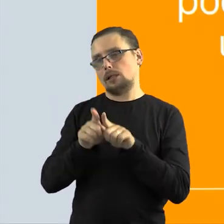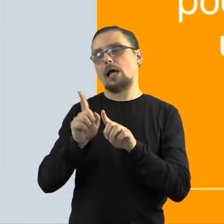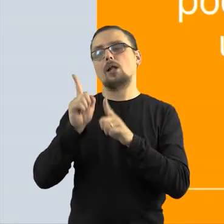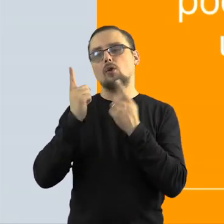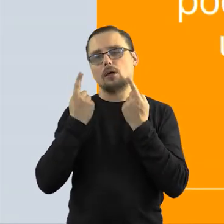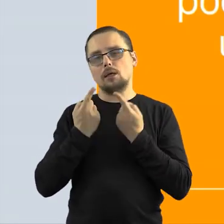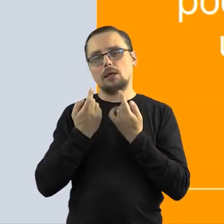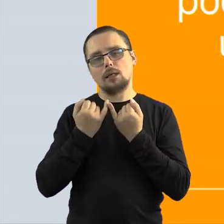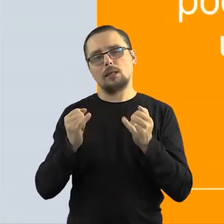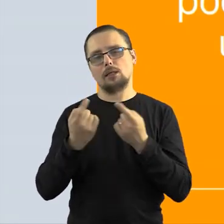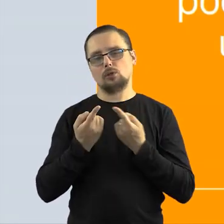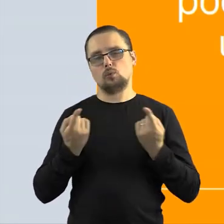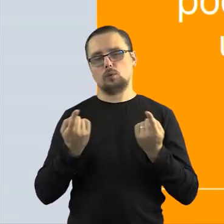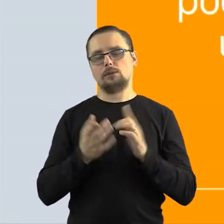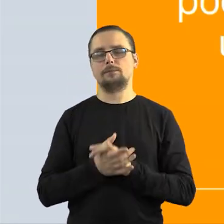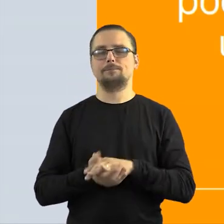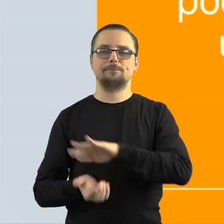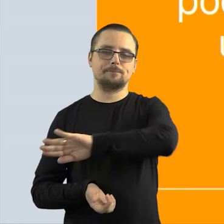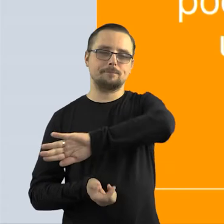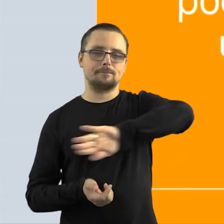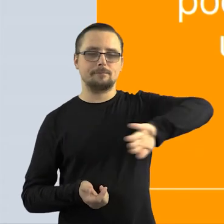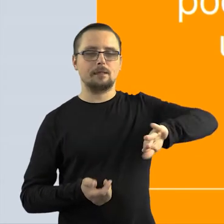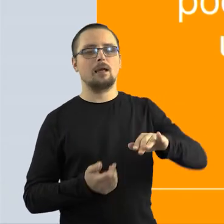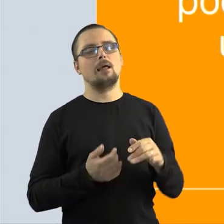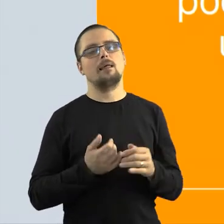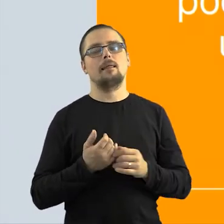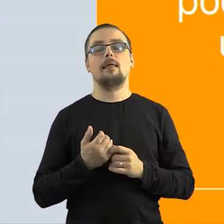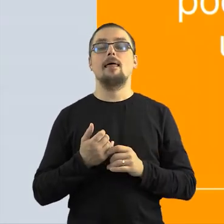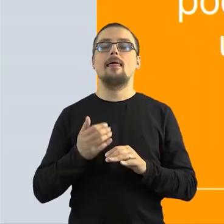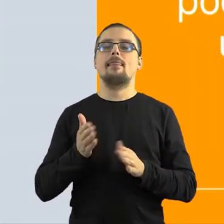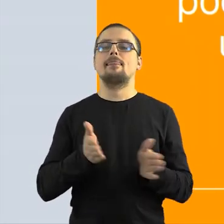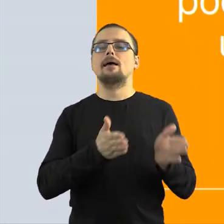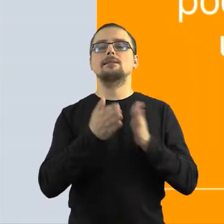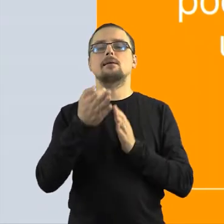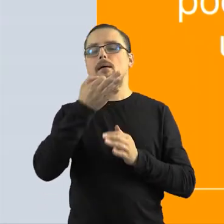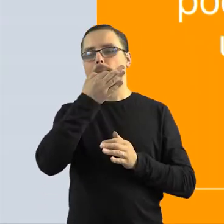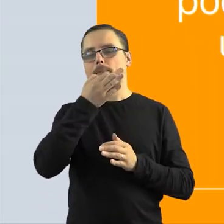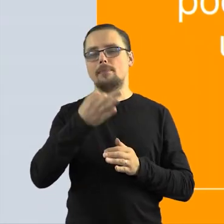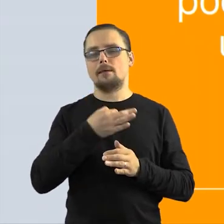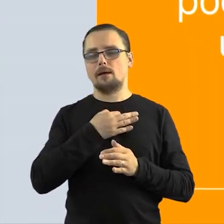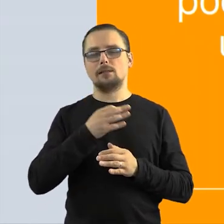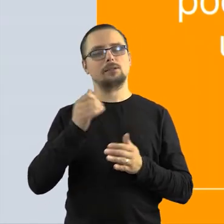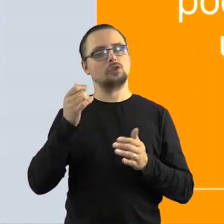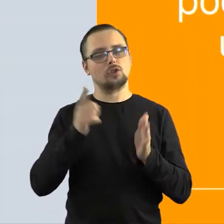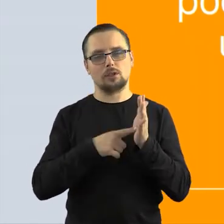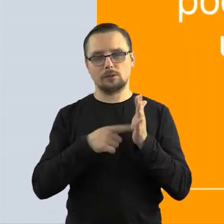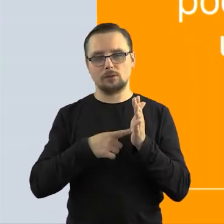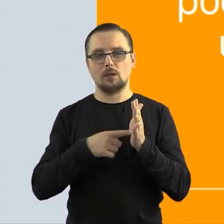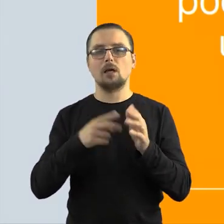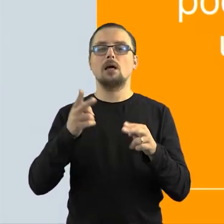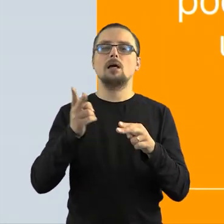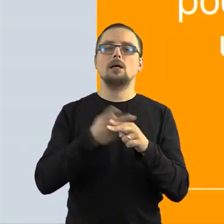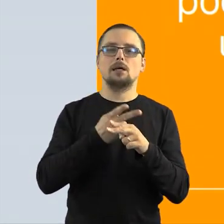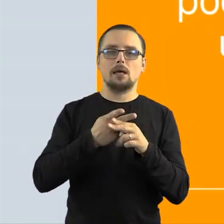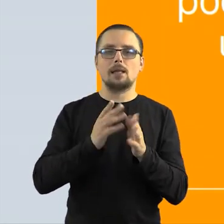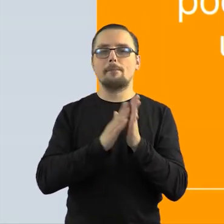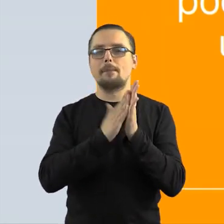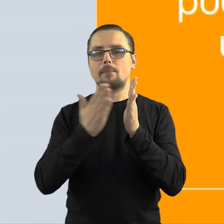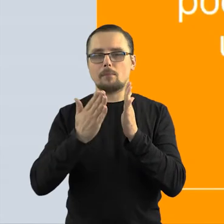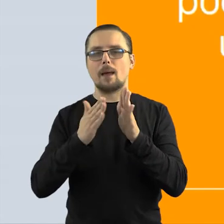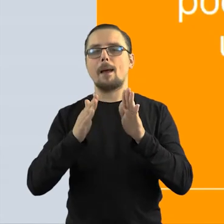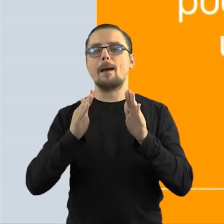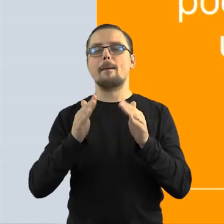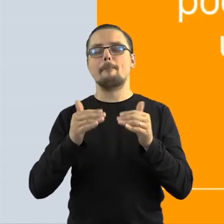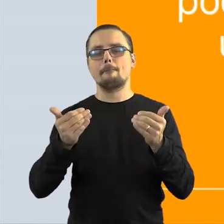Kolejne pytanie, które się powtarza od stworzenia świata, to jest, kiedy działalność biblioteczna podpada pod dozwolony użytek edukacyjny?